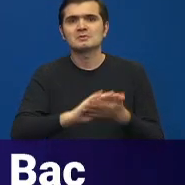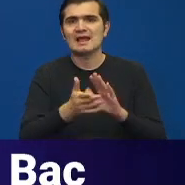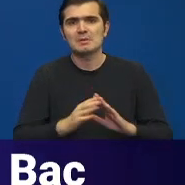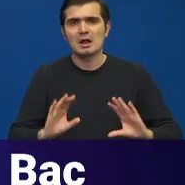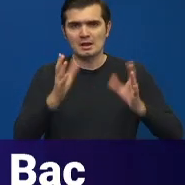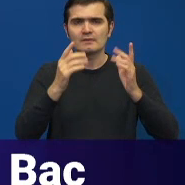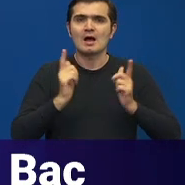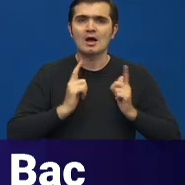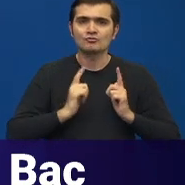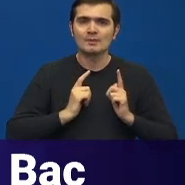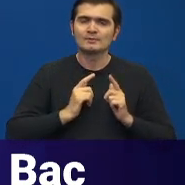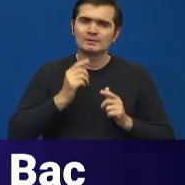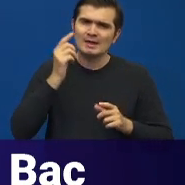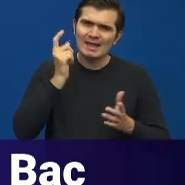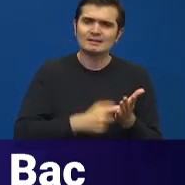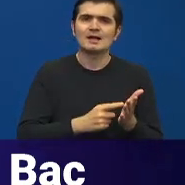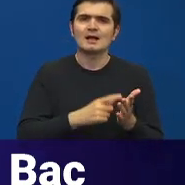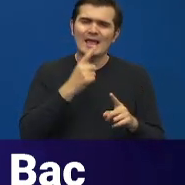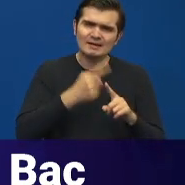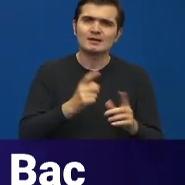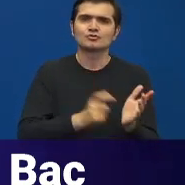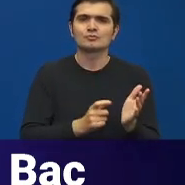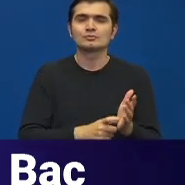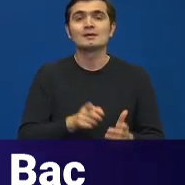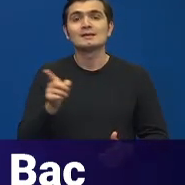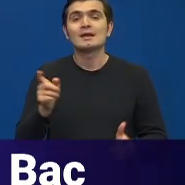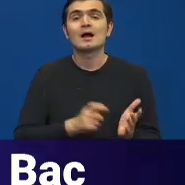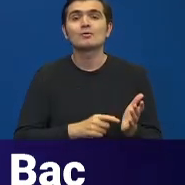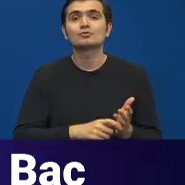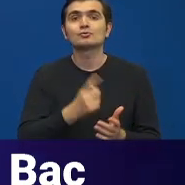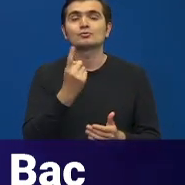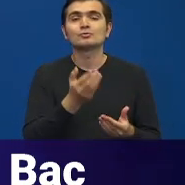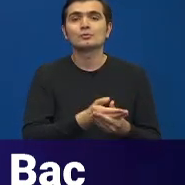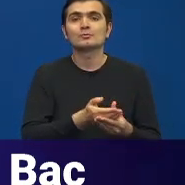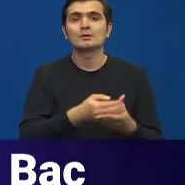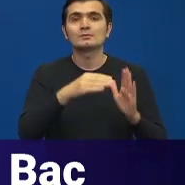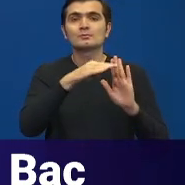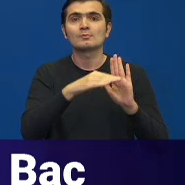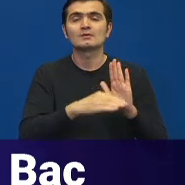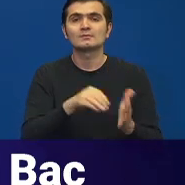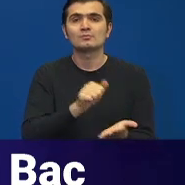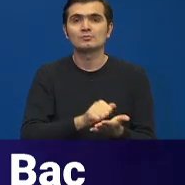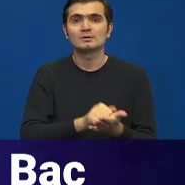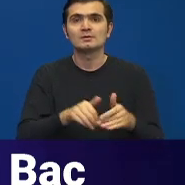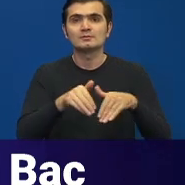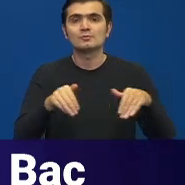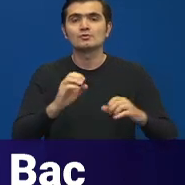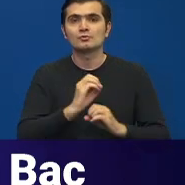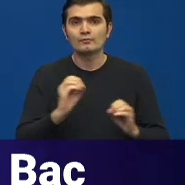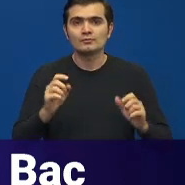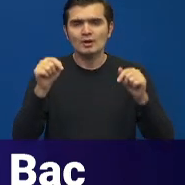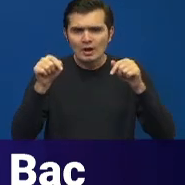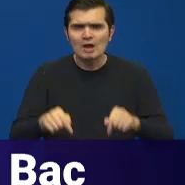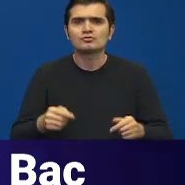până când nu îi se oferă ceea ce au cerut de fapt. Au cerut un act normativ publicat în monitorul oficial. Acest document